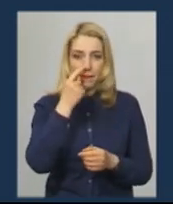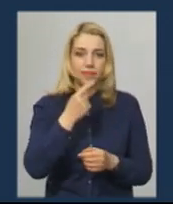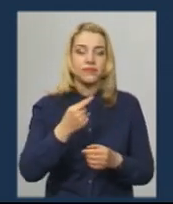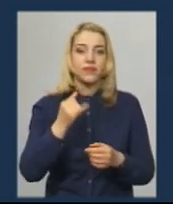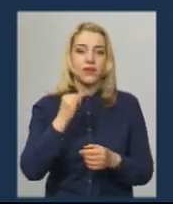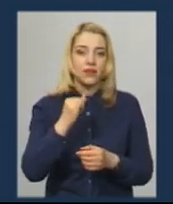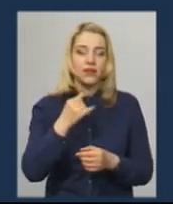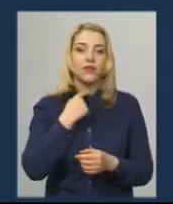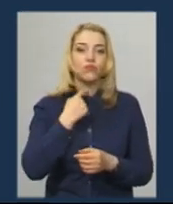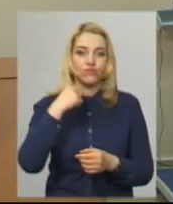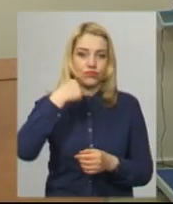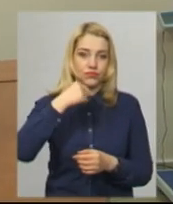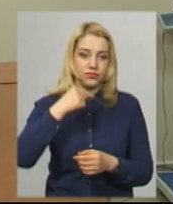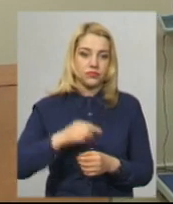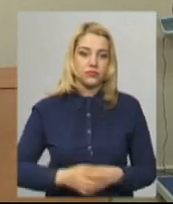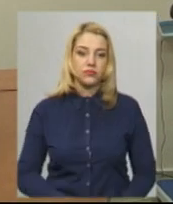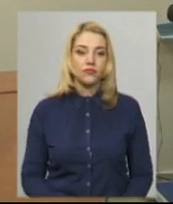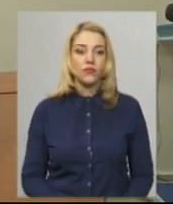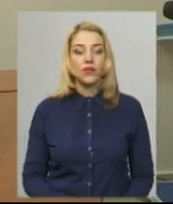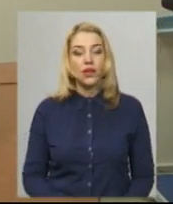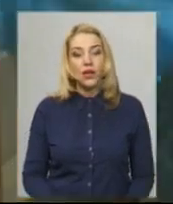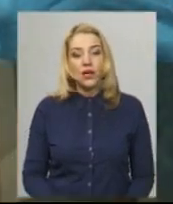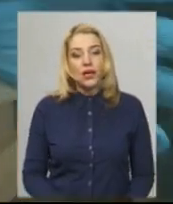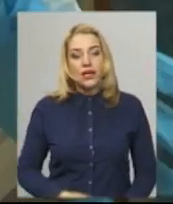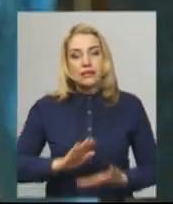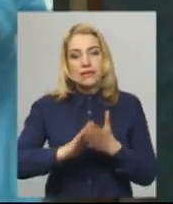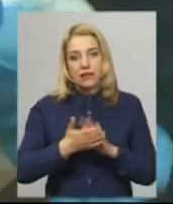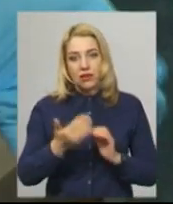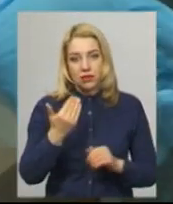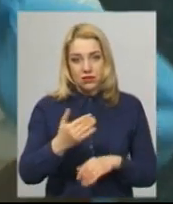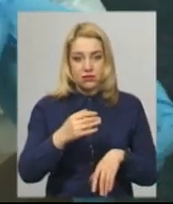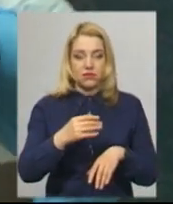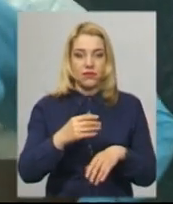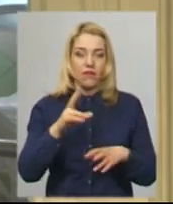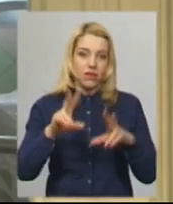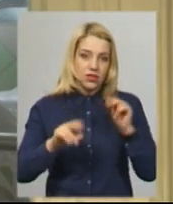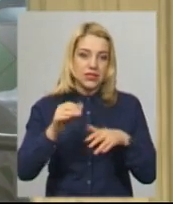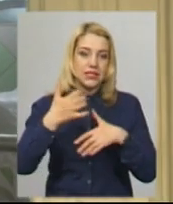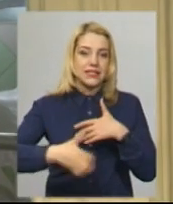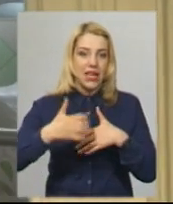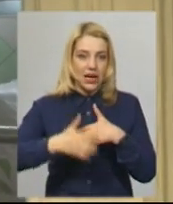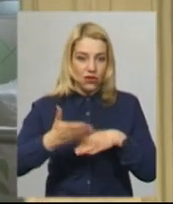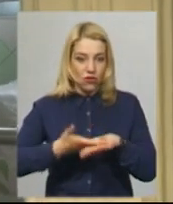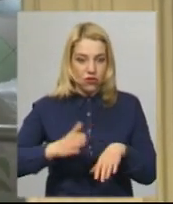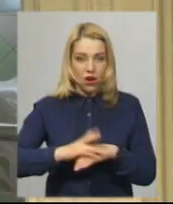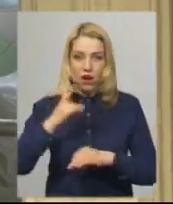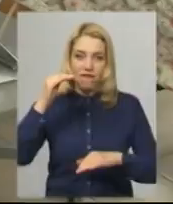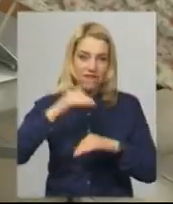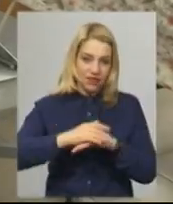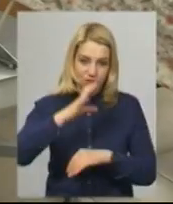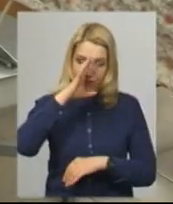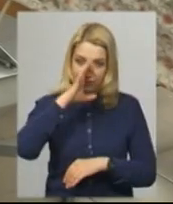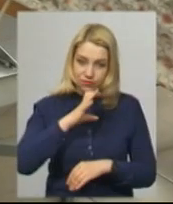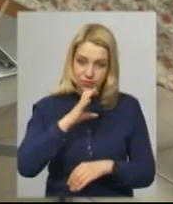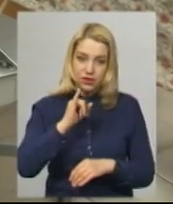носової та горлової порожняни. Стан Володимира Ватраса лікарі оцінювали як середньої важкості. Але надвечір йому стало гірше.